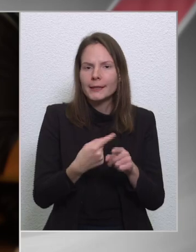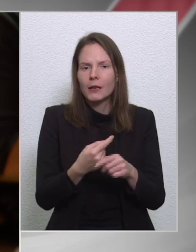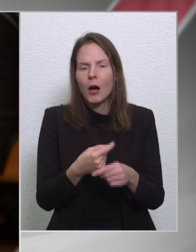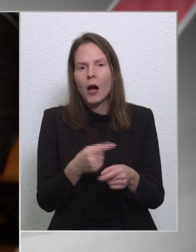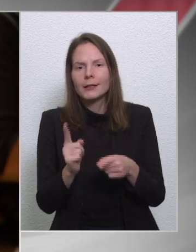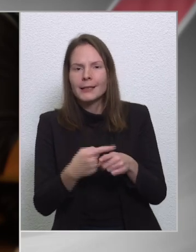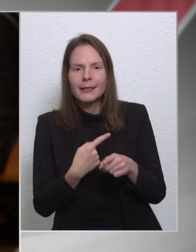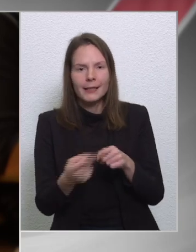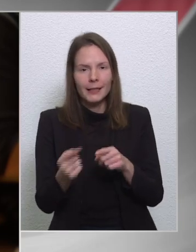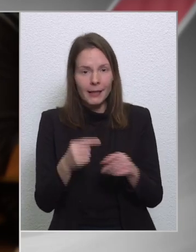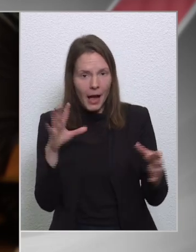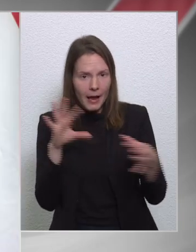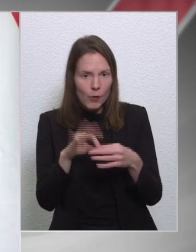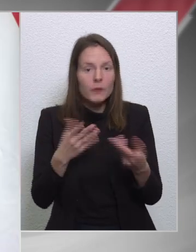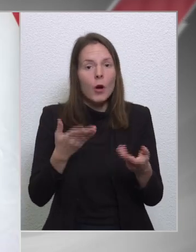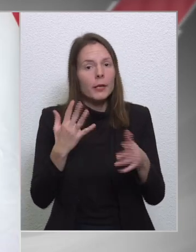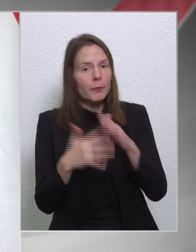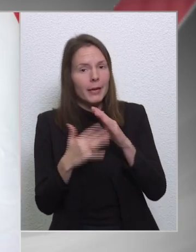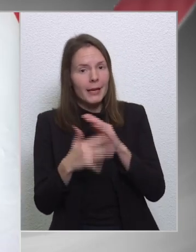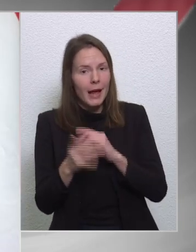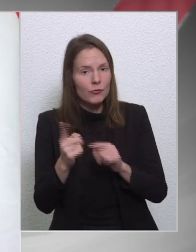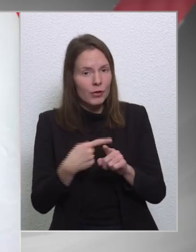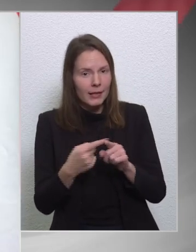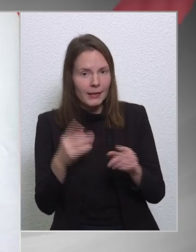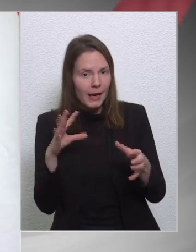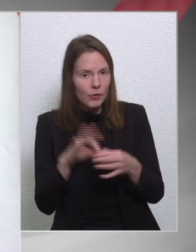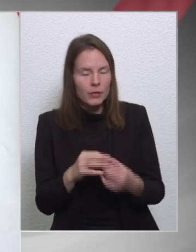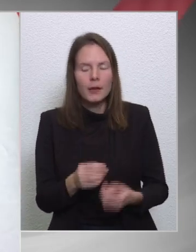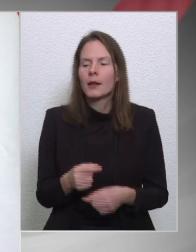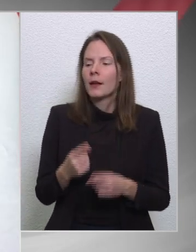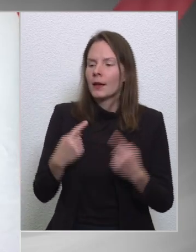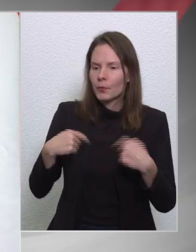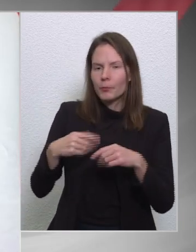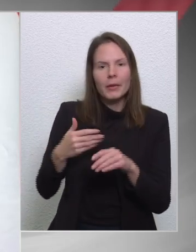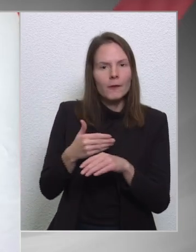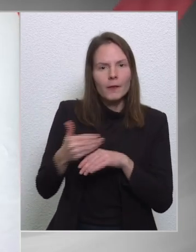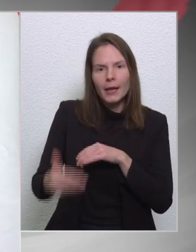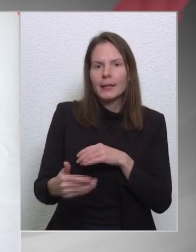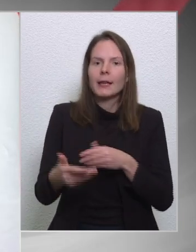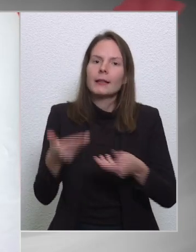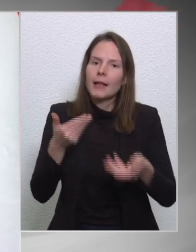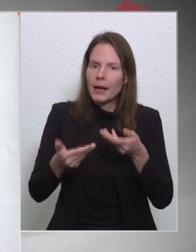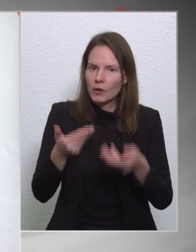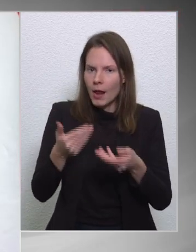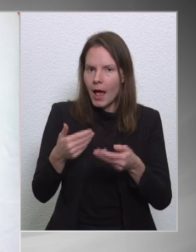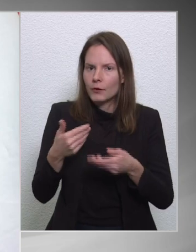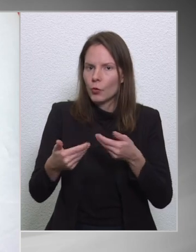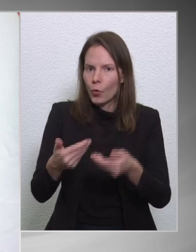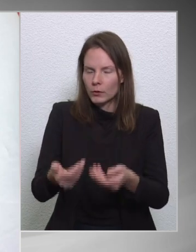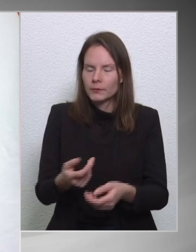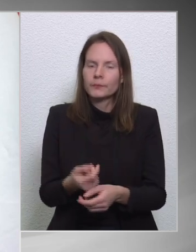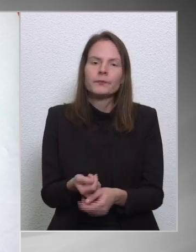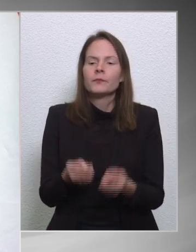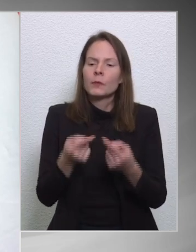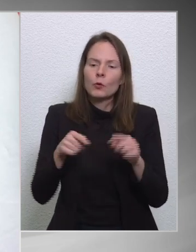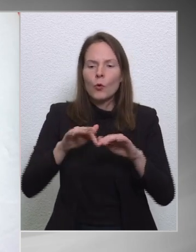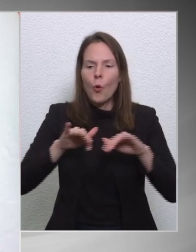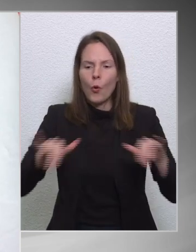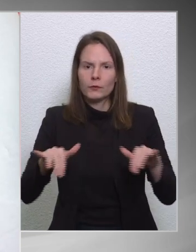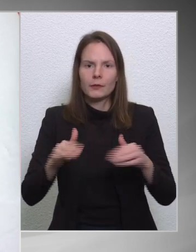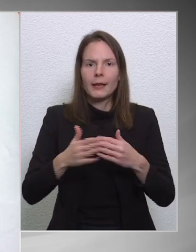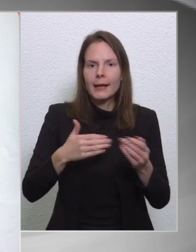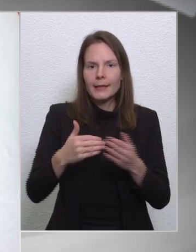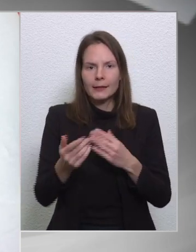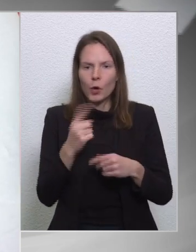vagy a migráns politikához, ön szerint? Mi végig a tárgyalások során külön kezeltük az egymással összenemfüggő